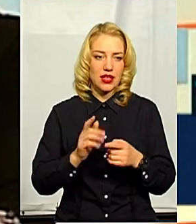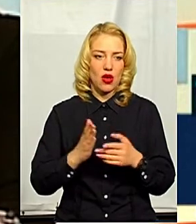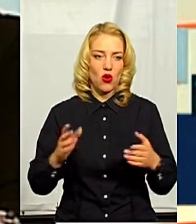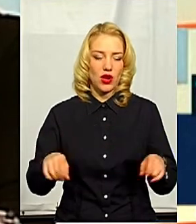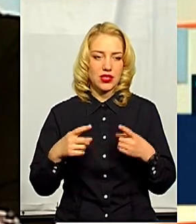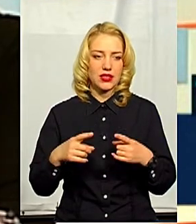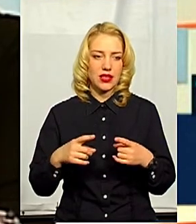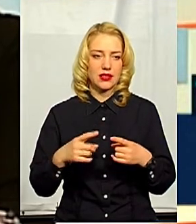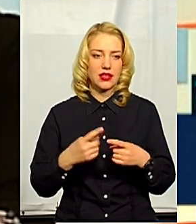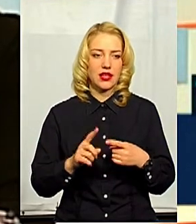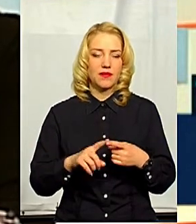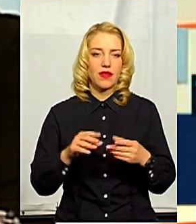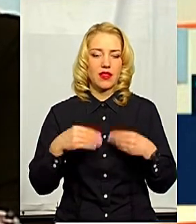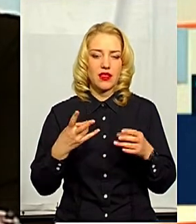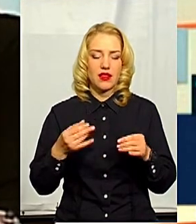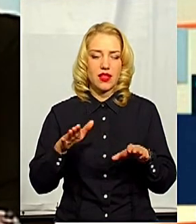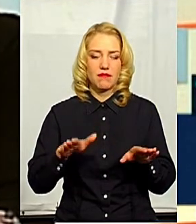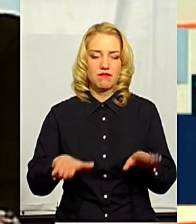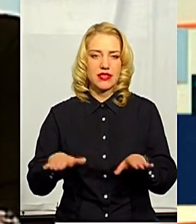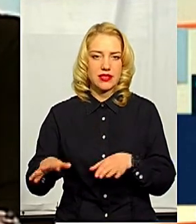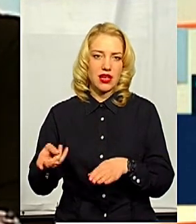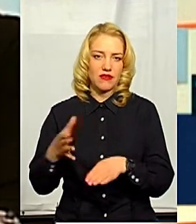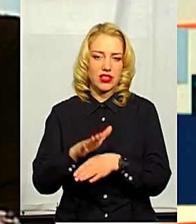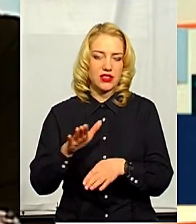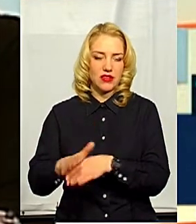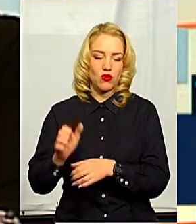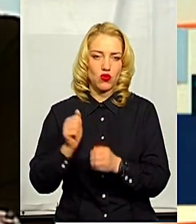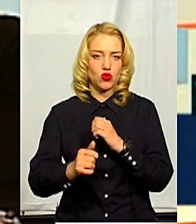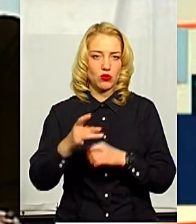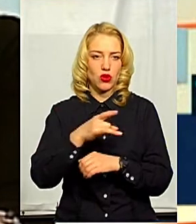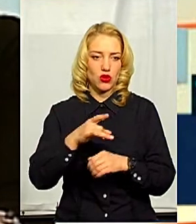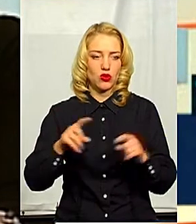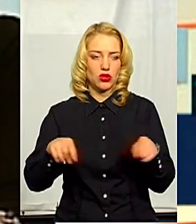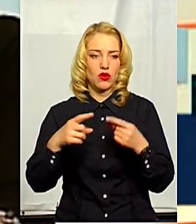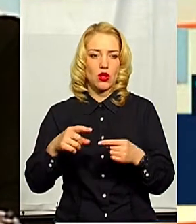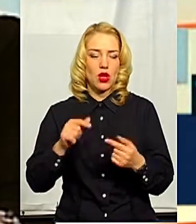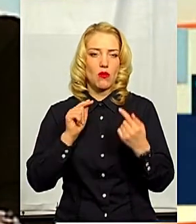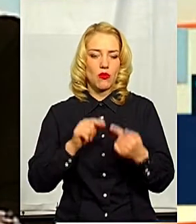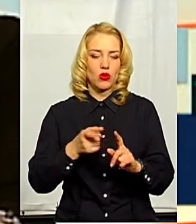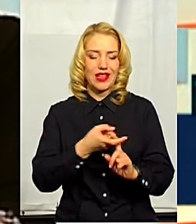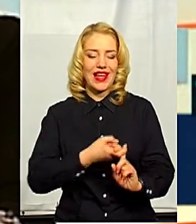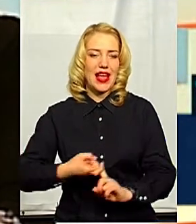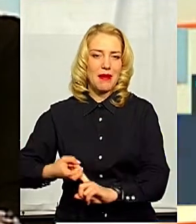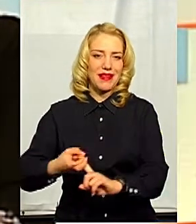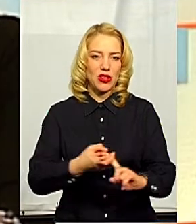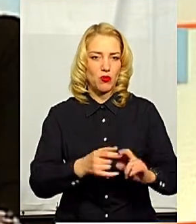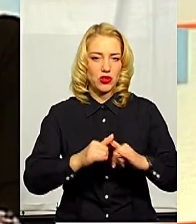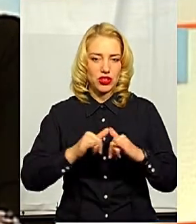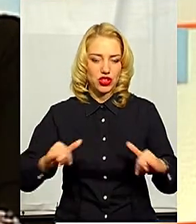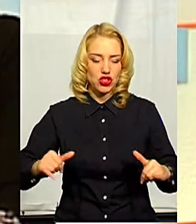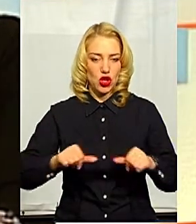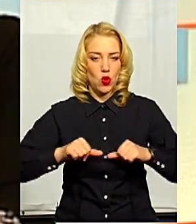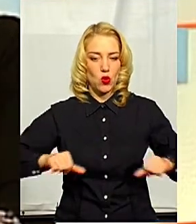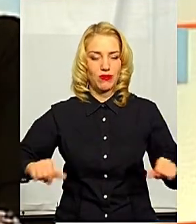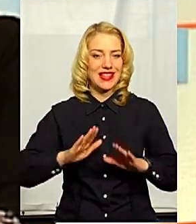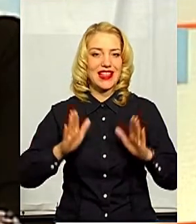дали на місця вказівку, в кожному районі на сьогодні створено протиебідемічні комісії також, не тільки на обласному рівні.